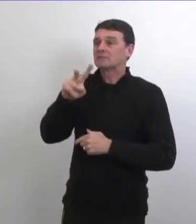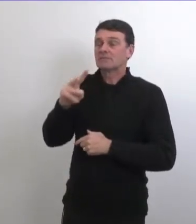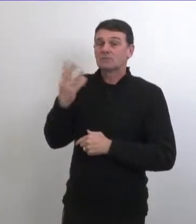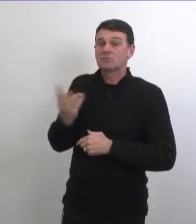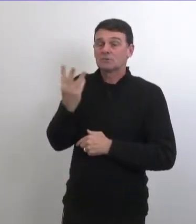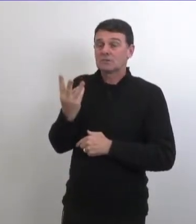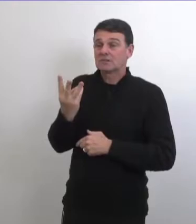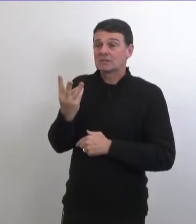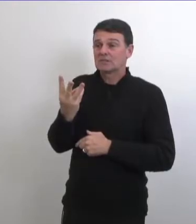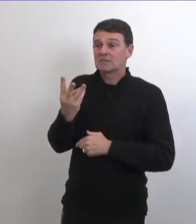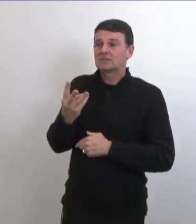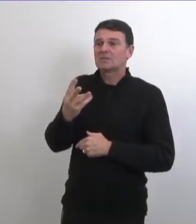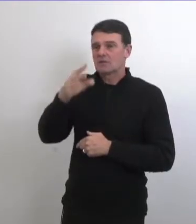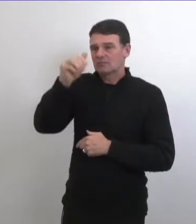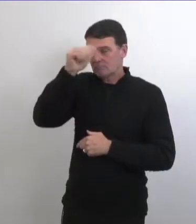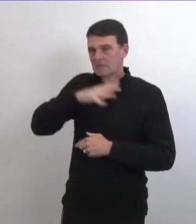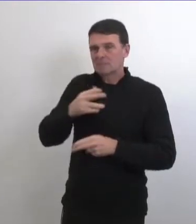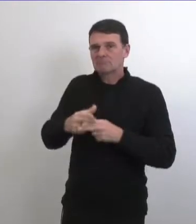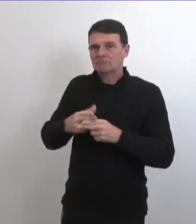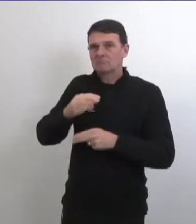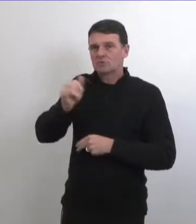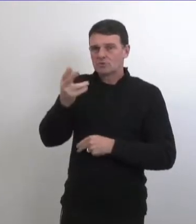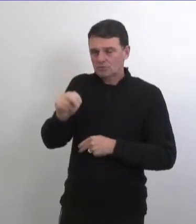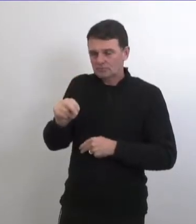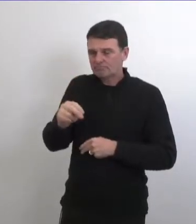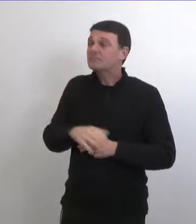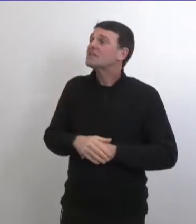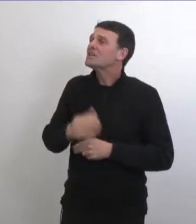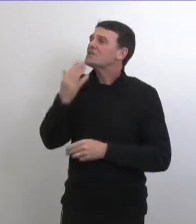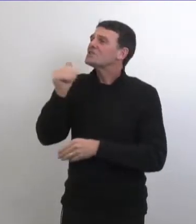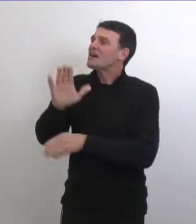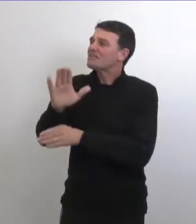de ctv winnipeg john